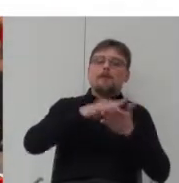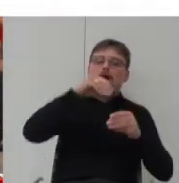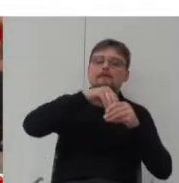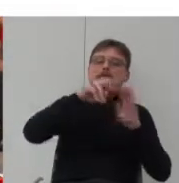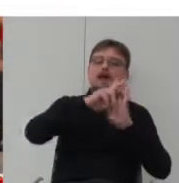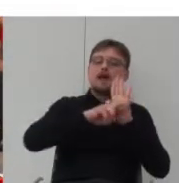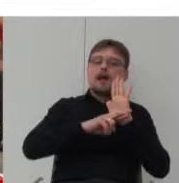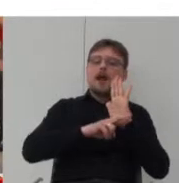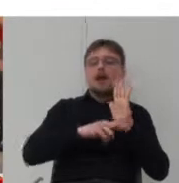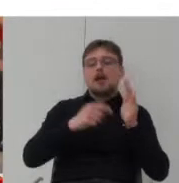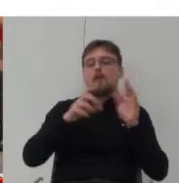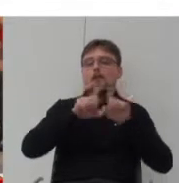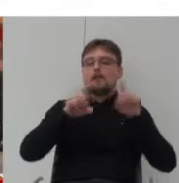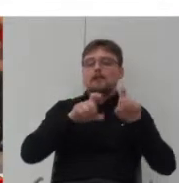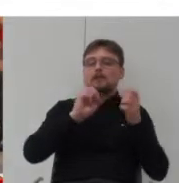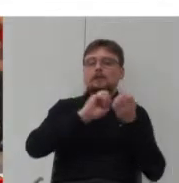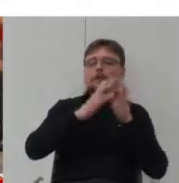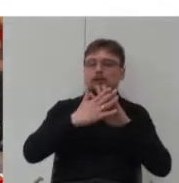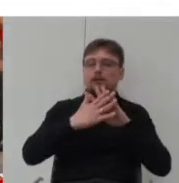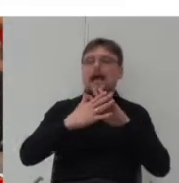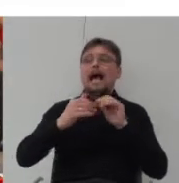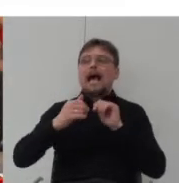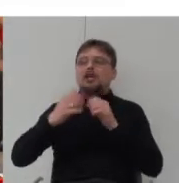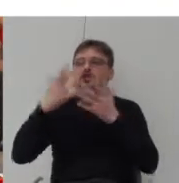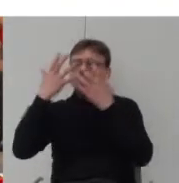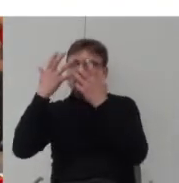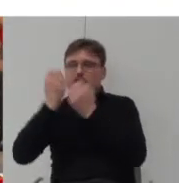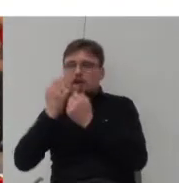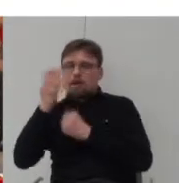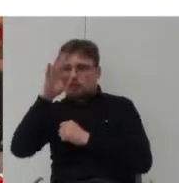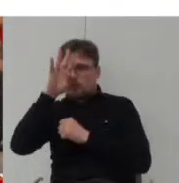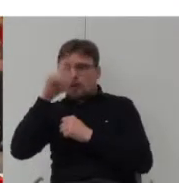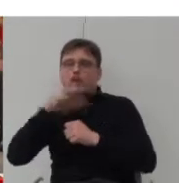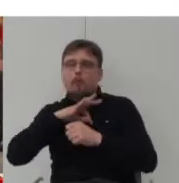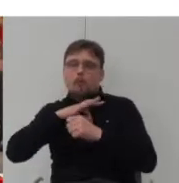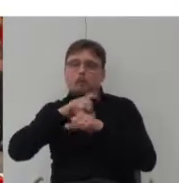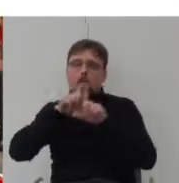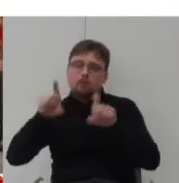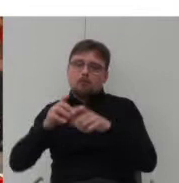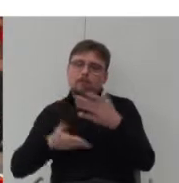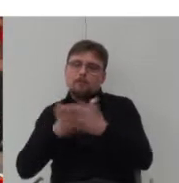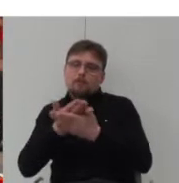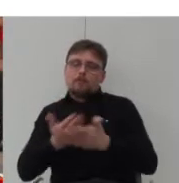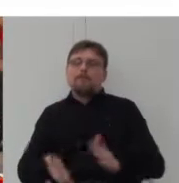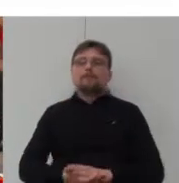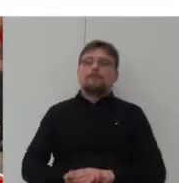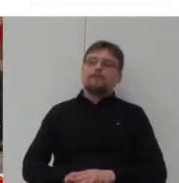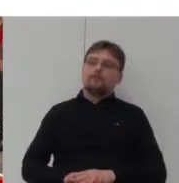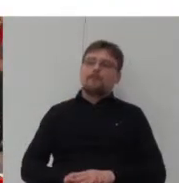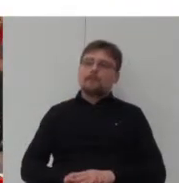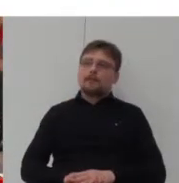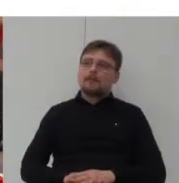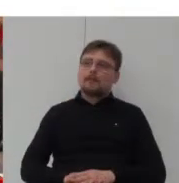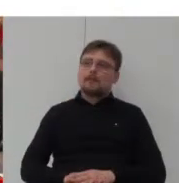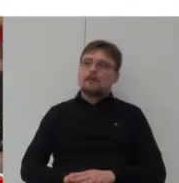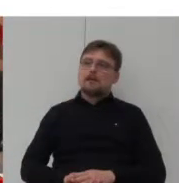A kolorem ciemno-szarym jest to proponowana przeze mnie zabudowa dla tego terenu. I tutaj może widok z